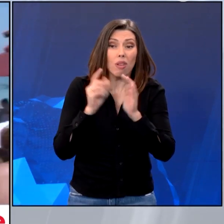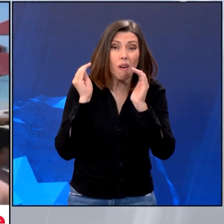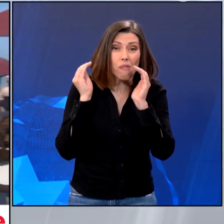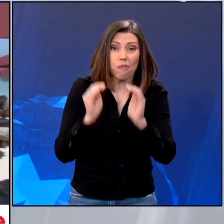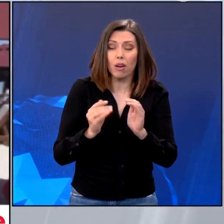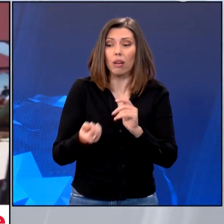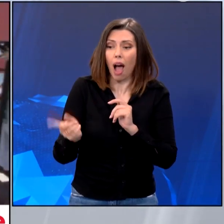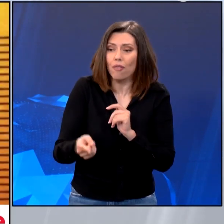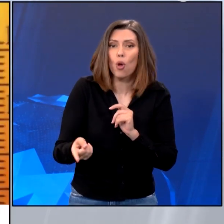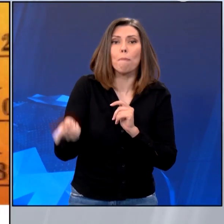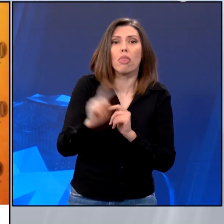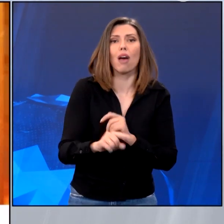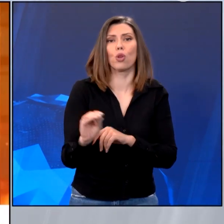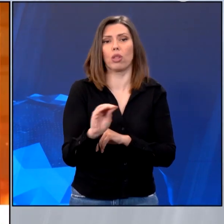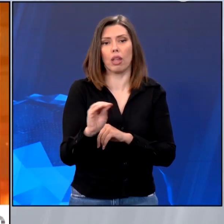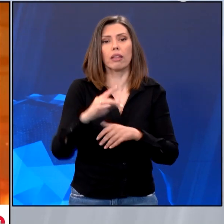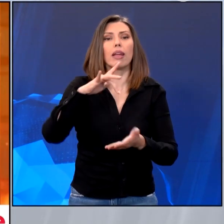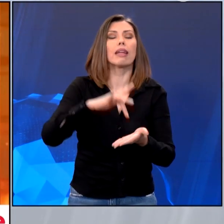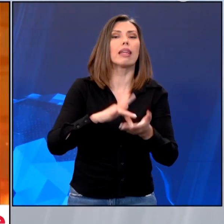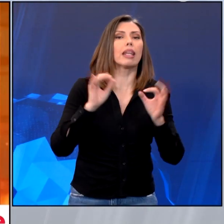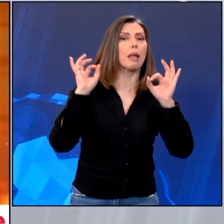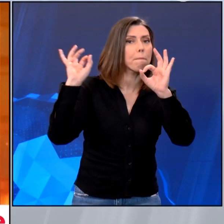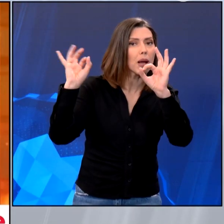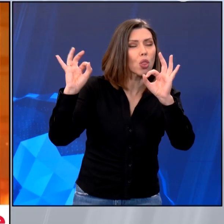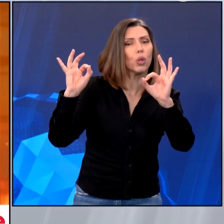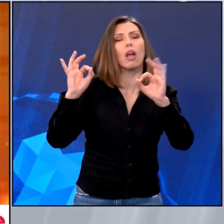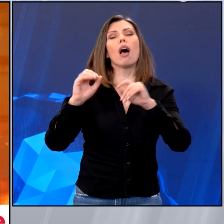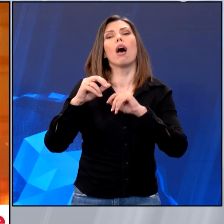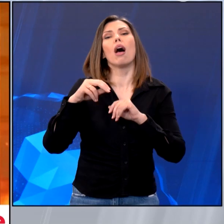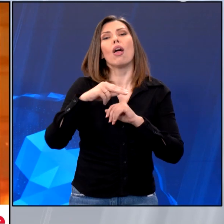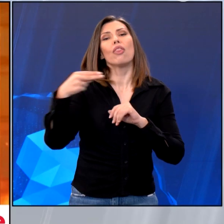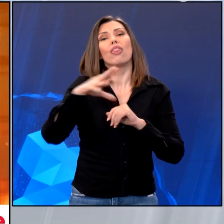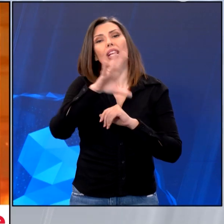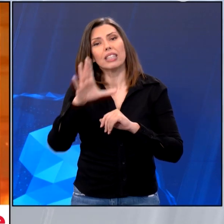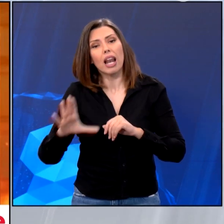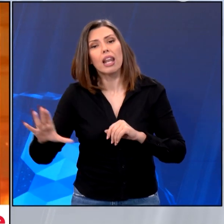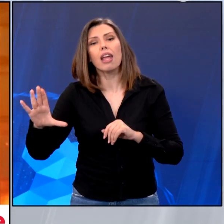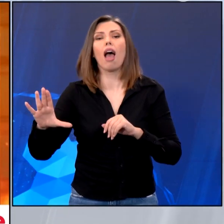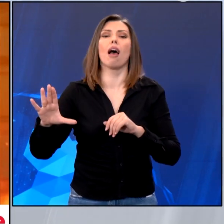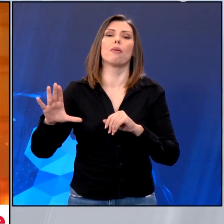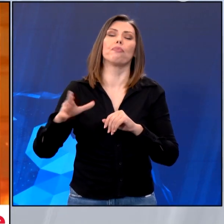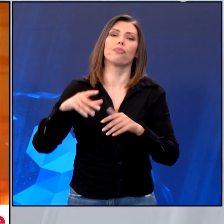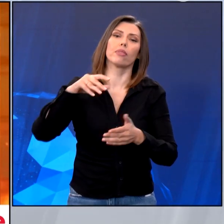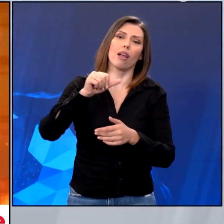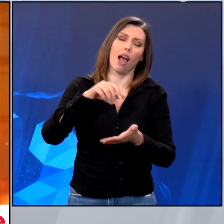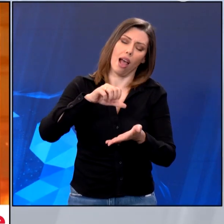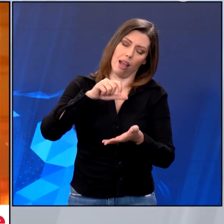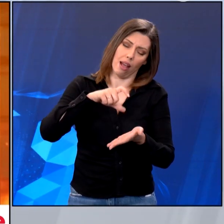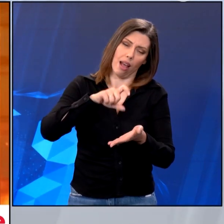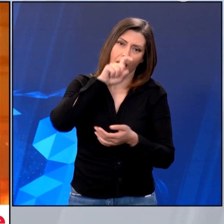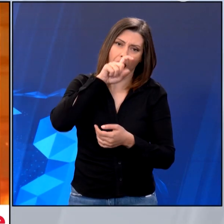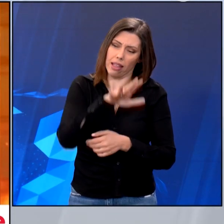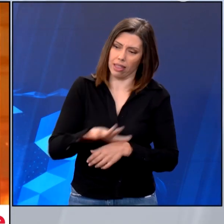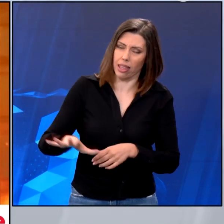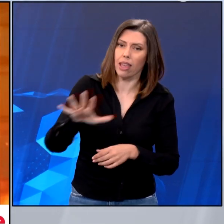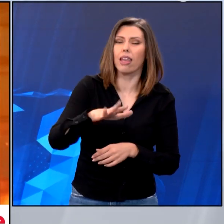θα κινηθούν σε υψηλά επίπεδα στην κεντρική Μακεδονία, τη Θεσσαλία, την Κοπαΐδα, τμήματα της Φθιότιδας, τη Δυτική Αττική, την Αργολίδα, την Κορυθία,